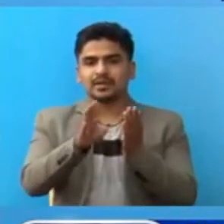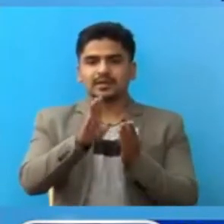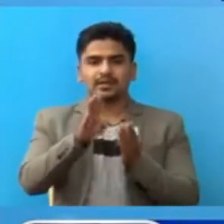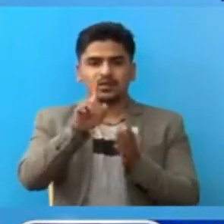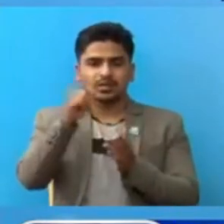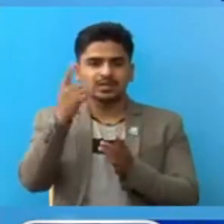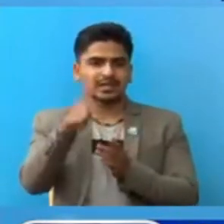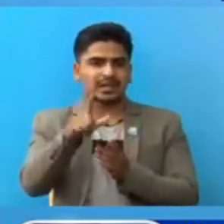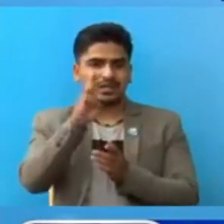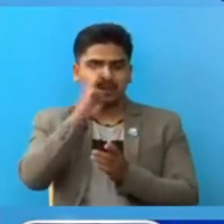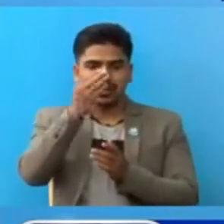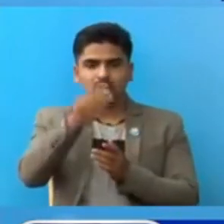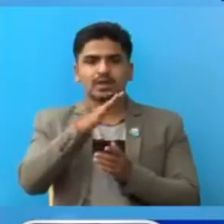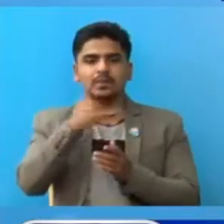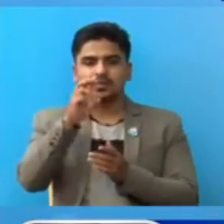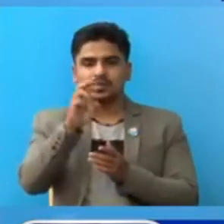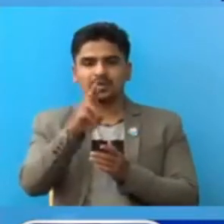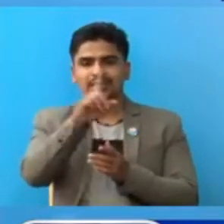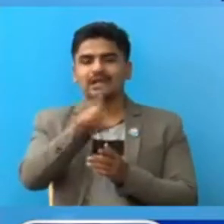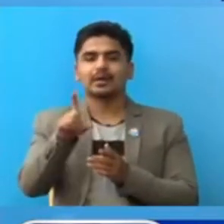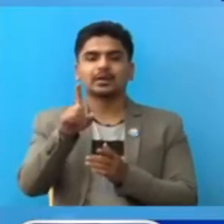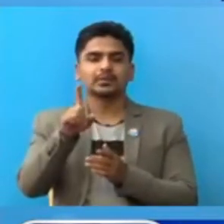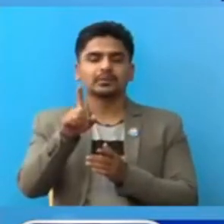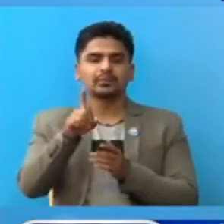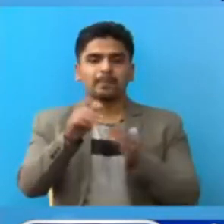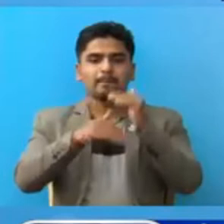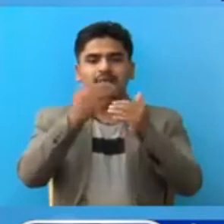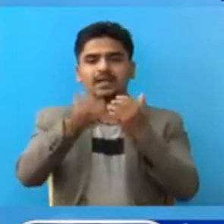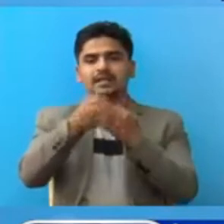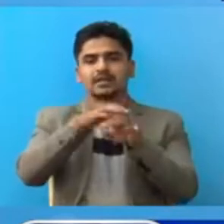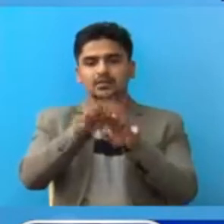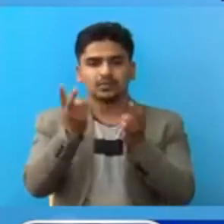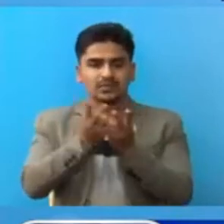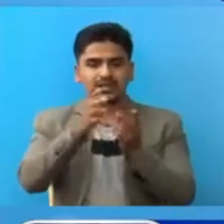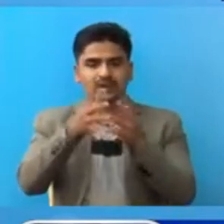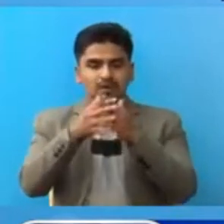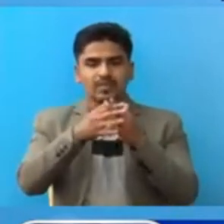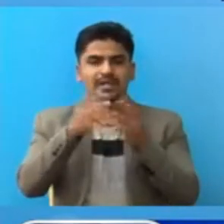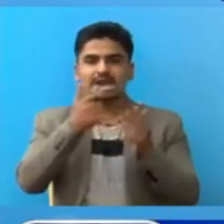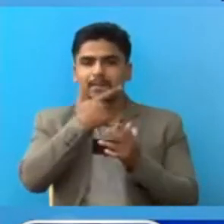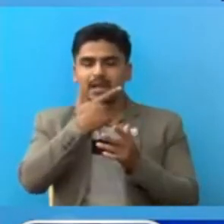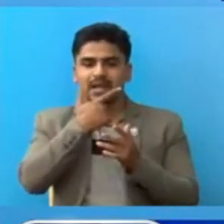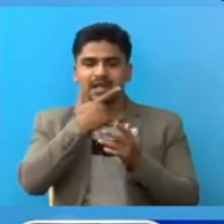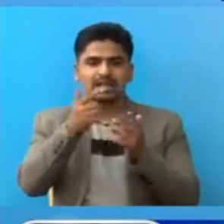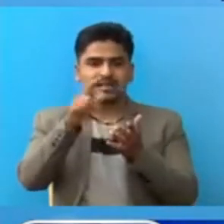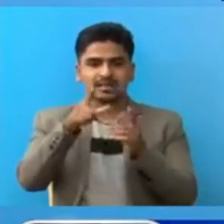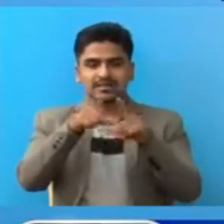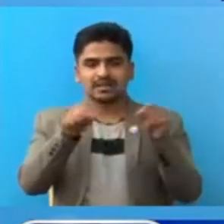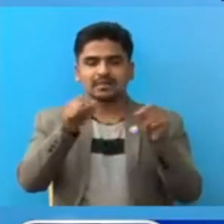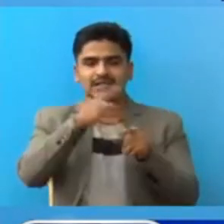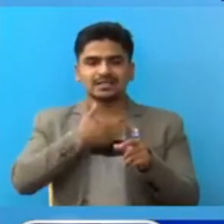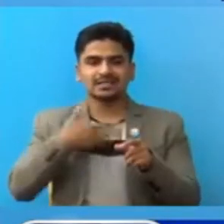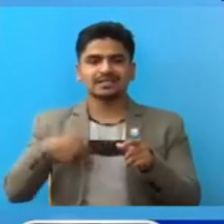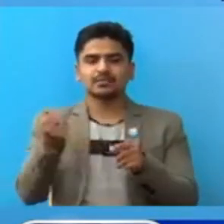10 लाख मां हुने मिर्तु दर नेपाल को विकसिस देश रुजस्ते अमेरिका बेलाईत जापान रचीन बंदा